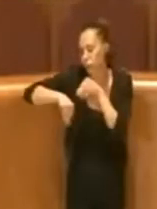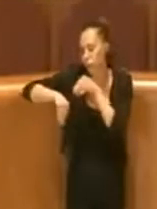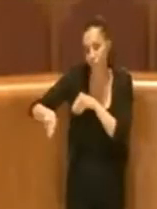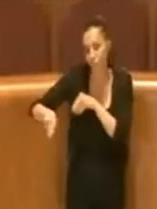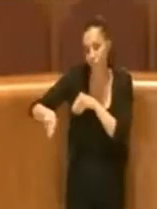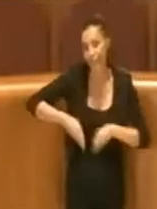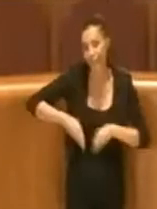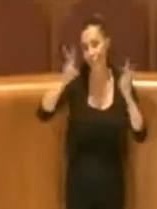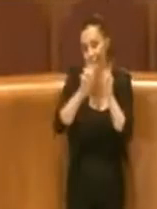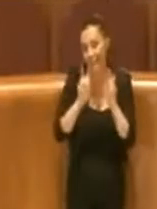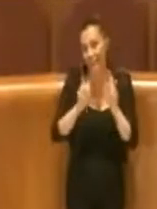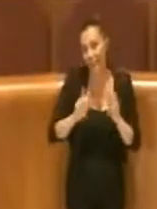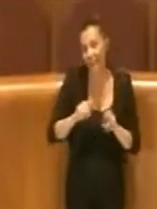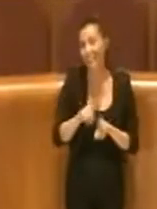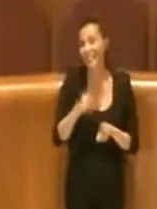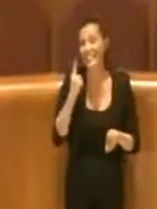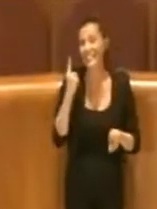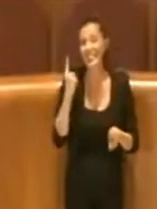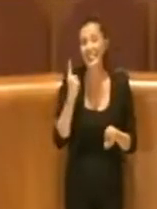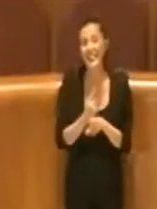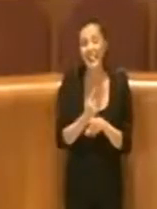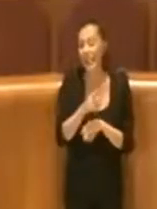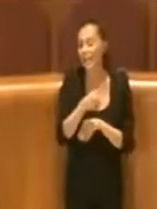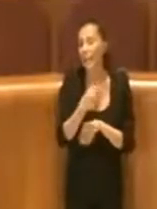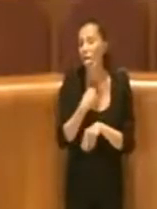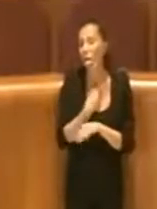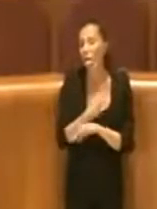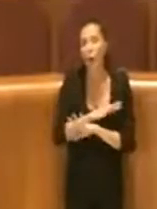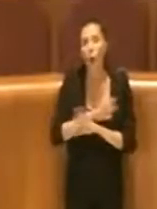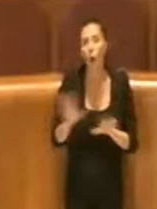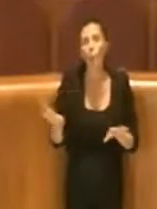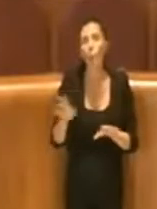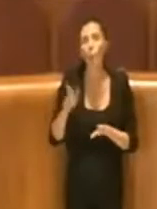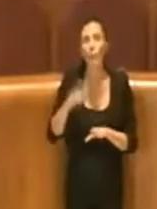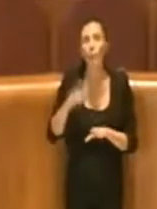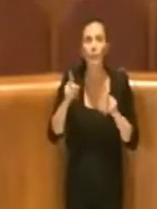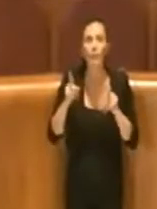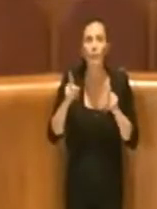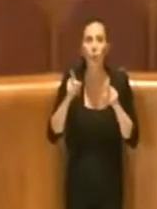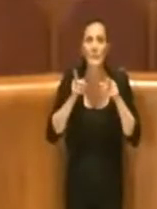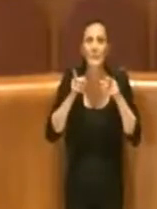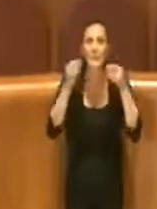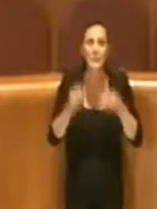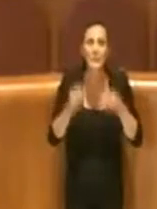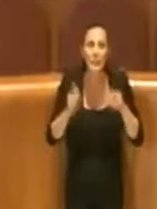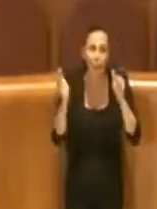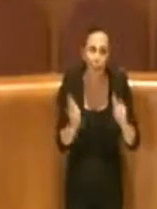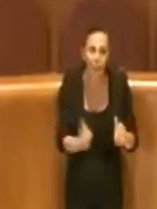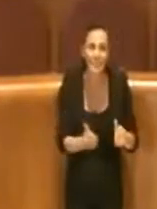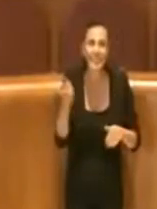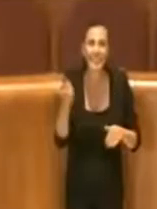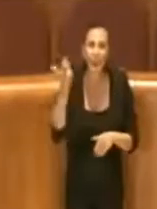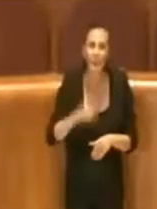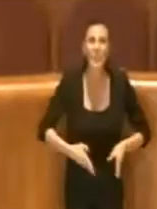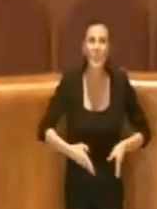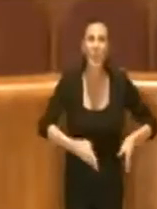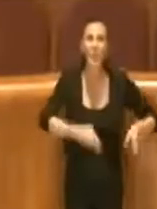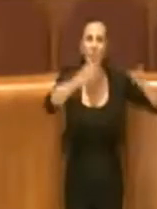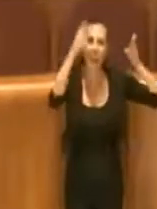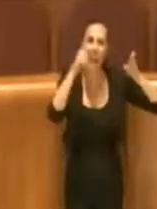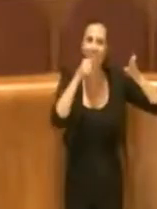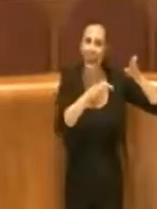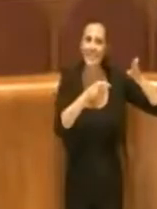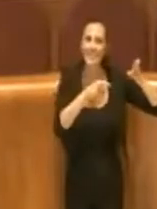elettrica deve necessariamente essere spostata per motivi di sicurezza perché nel palazzo ci saranno delle destinazioni che non